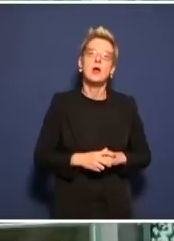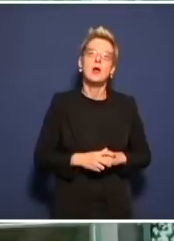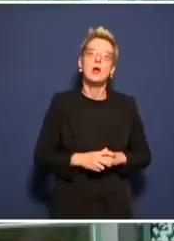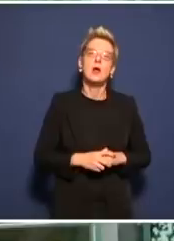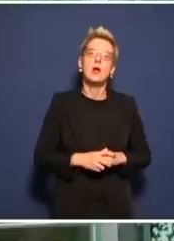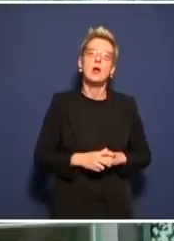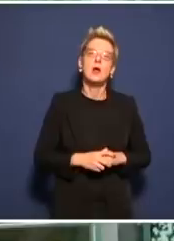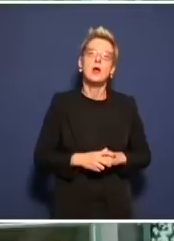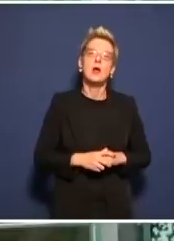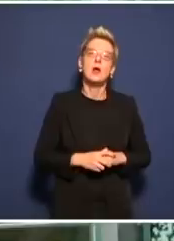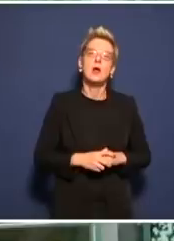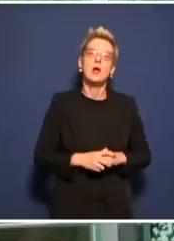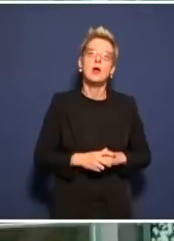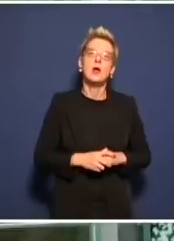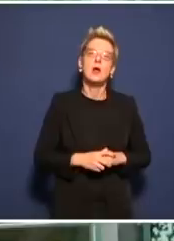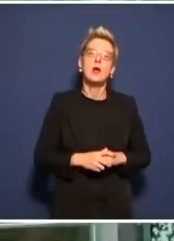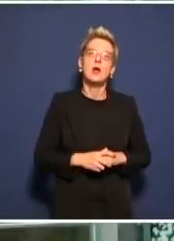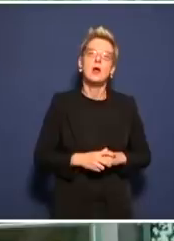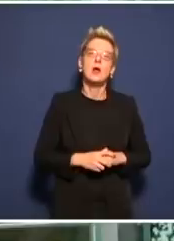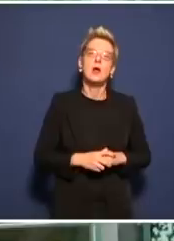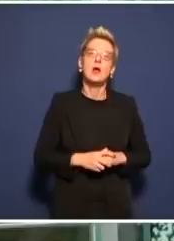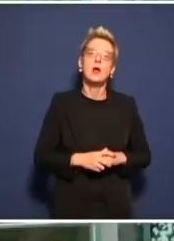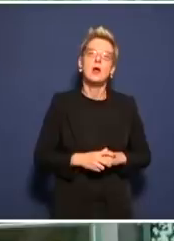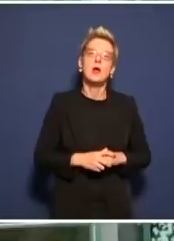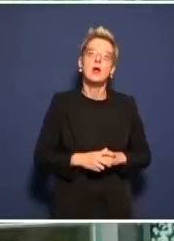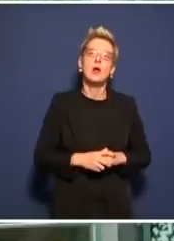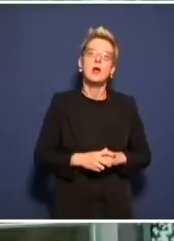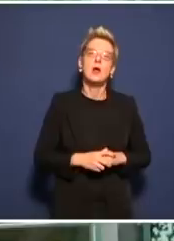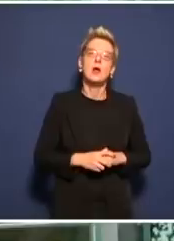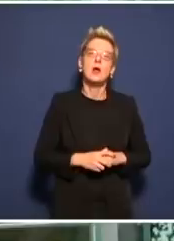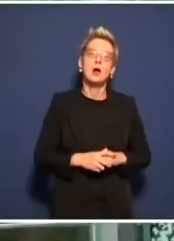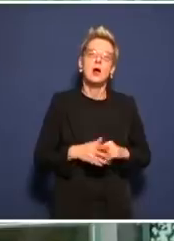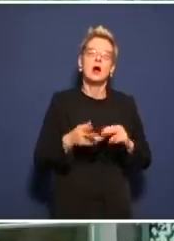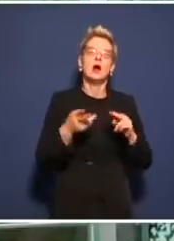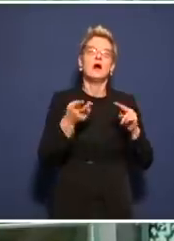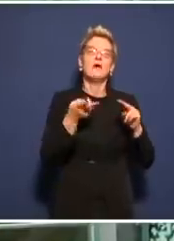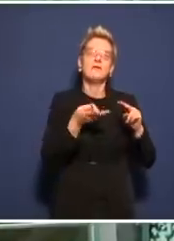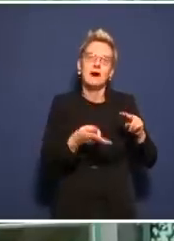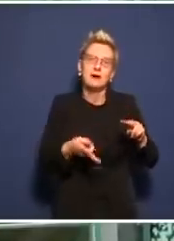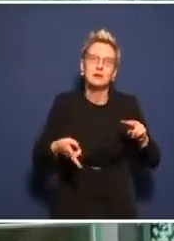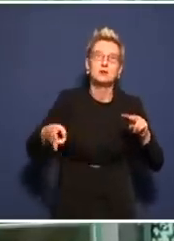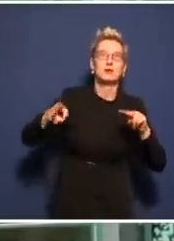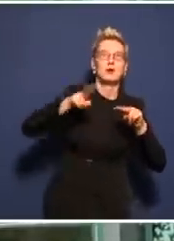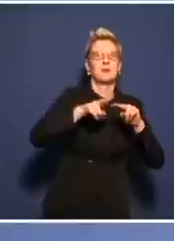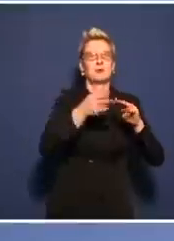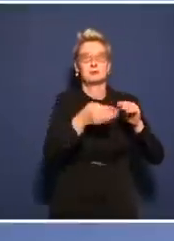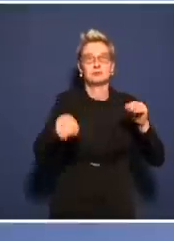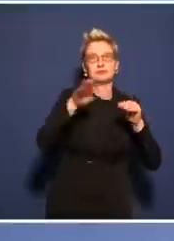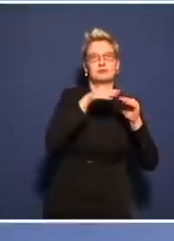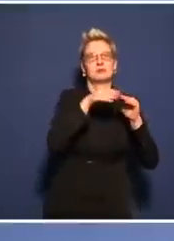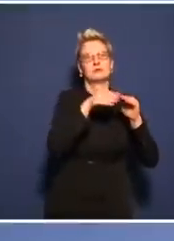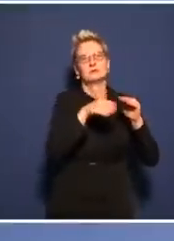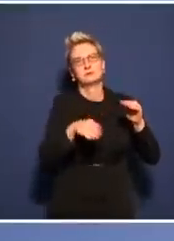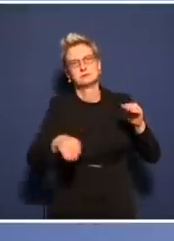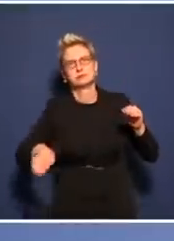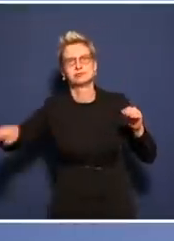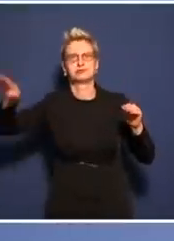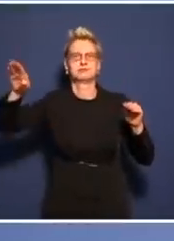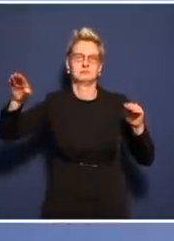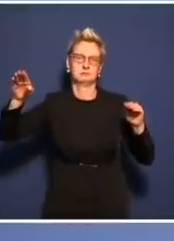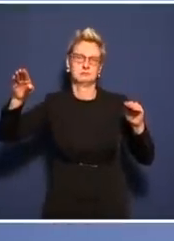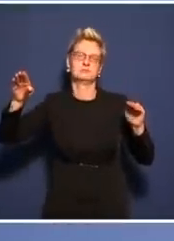Kollateralschäden, wie gerade genannt, und wir haben die Kurve etwas gestreckt. Sie lag vor wenigen